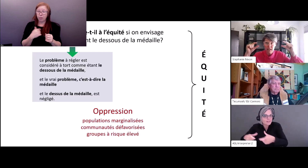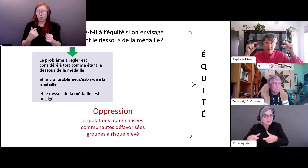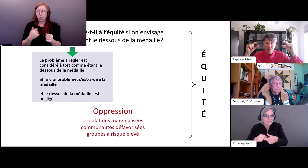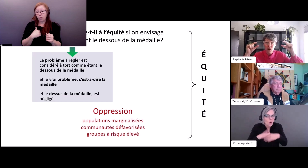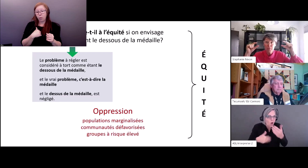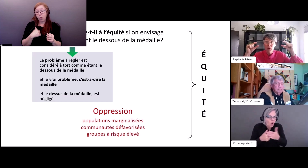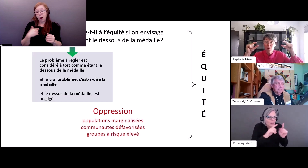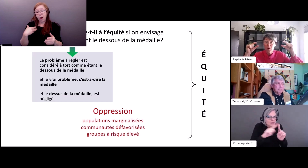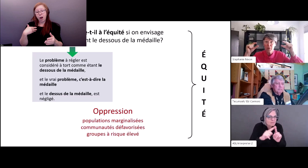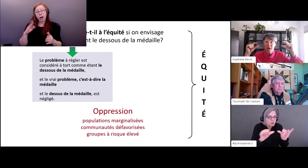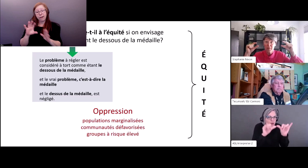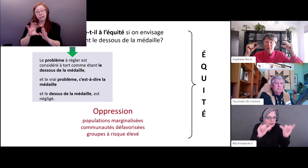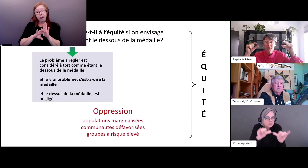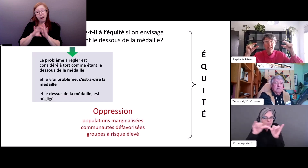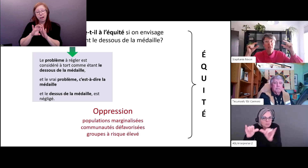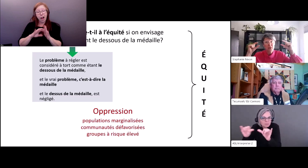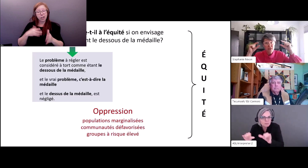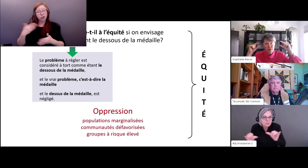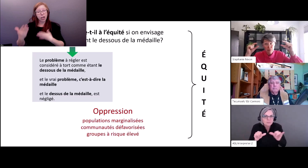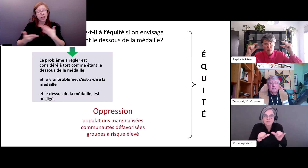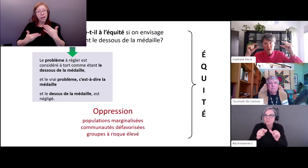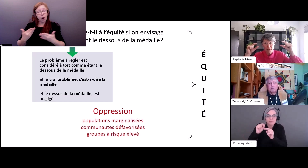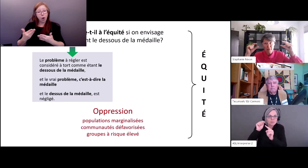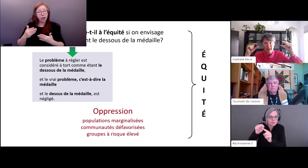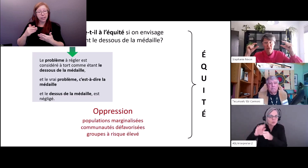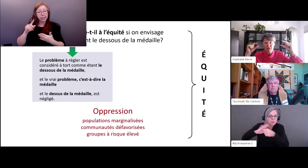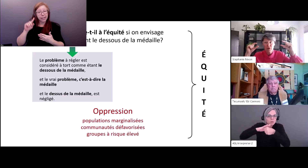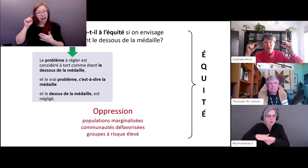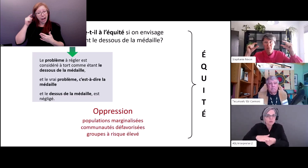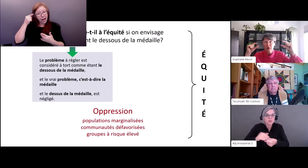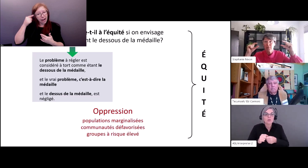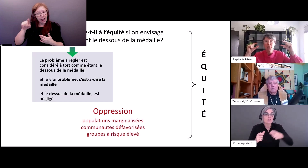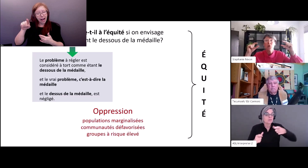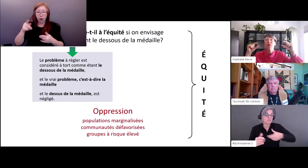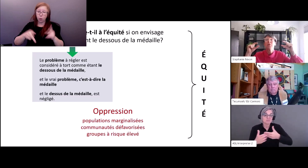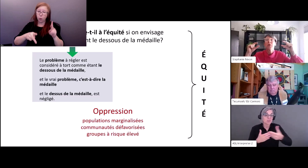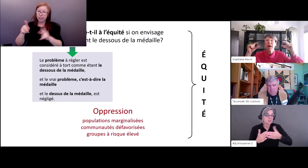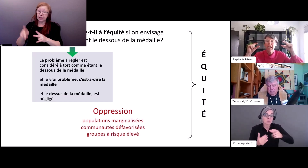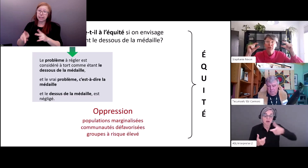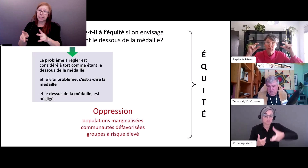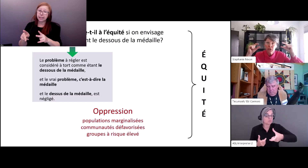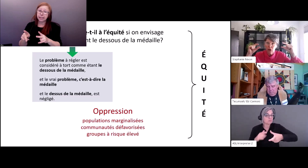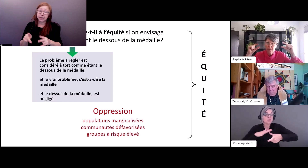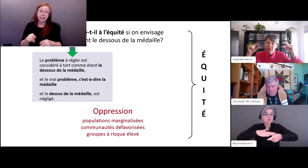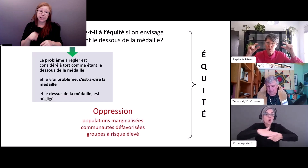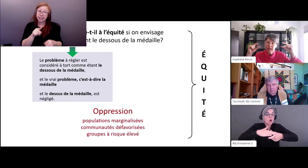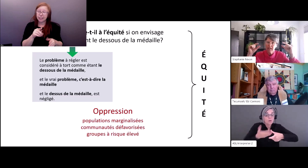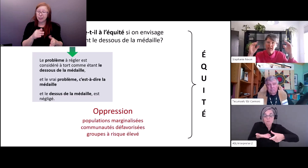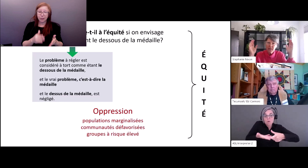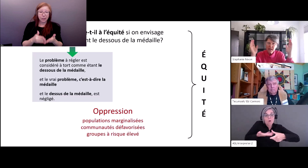et c'est une chose mauvaise pour nous toutes et tous en haut et en bas de cette médaille